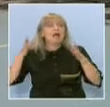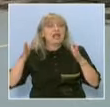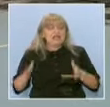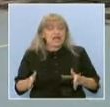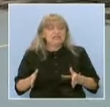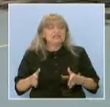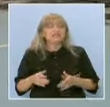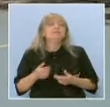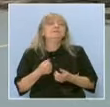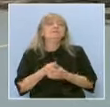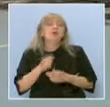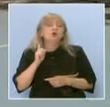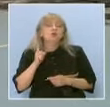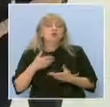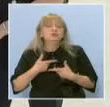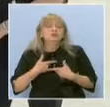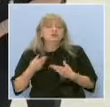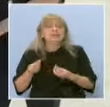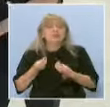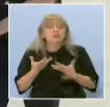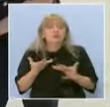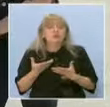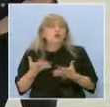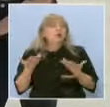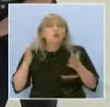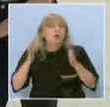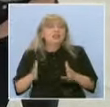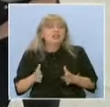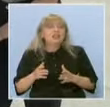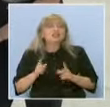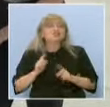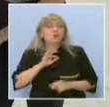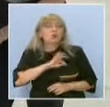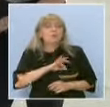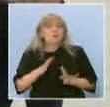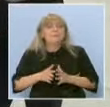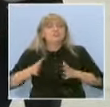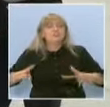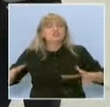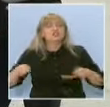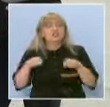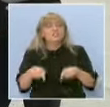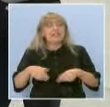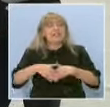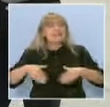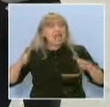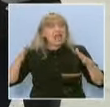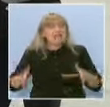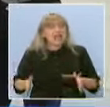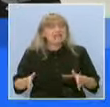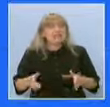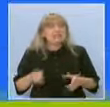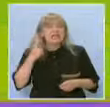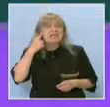има и условности, при които то ни е дадено. Докъде ще успеем да разширим тези граници, зависи само от любопитството и